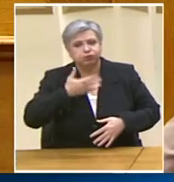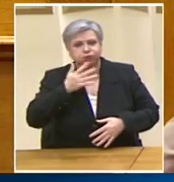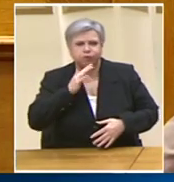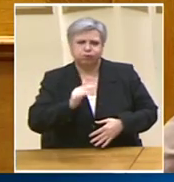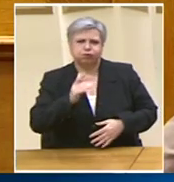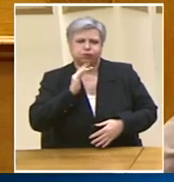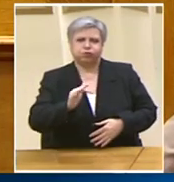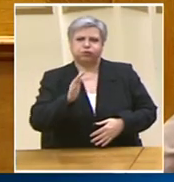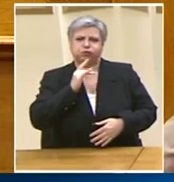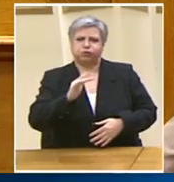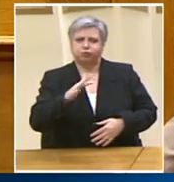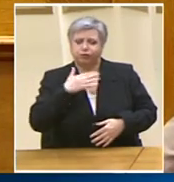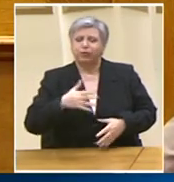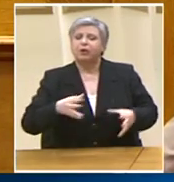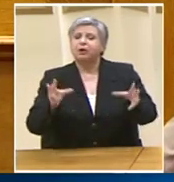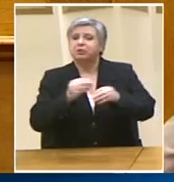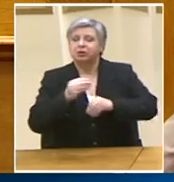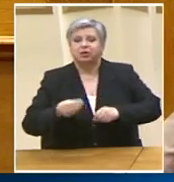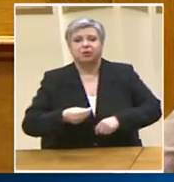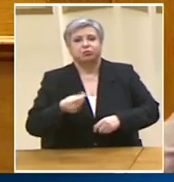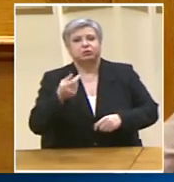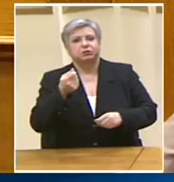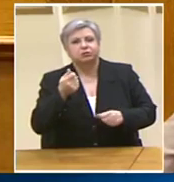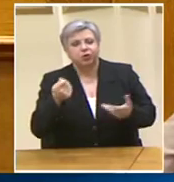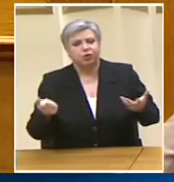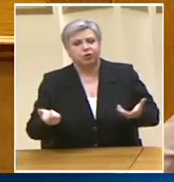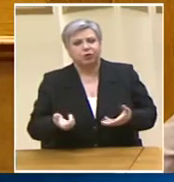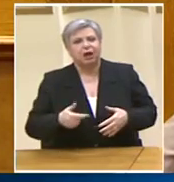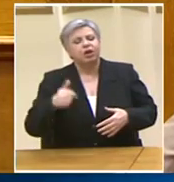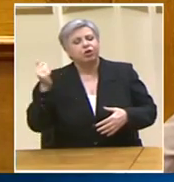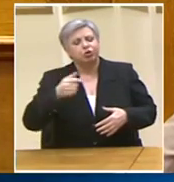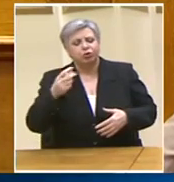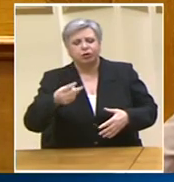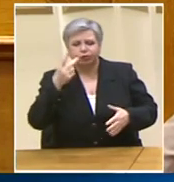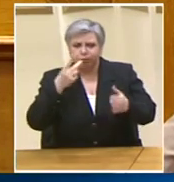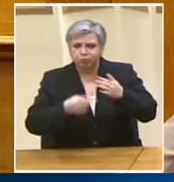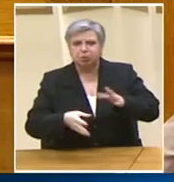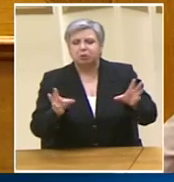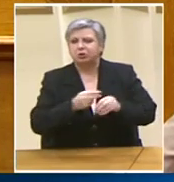αναλλακτικό Για την οικονομία Για την αναπτυξιακή προοπτική Για τη φορολογία